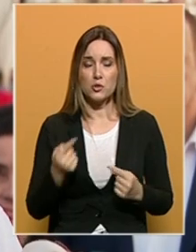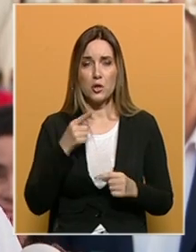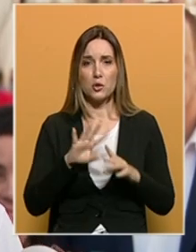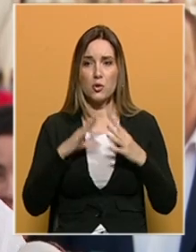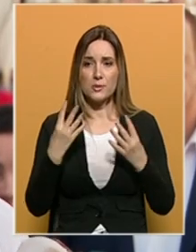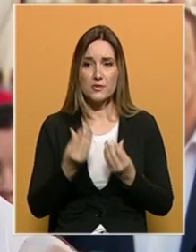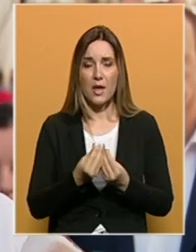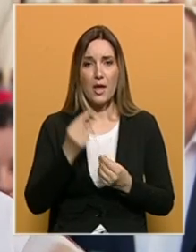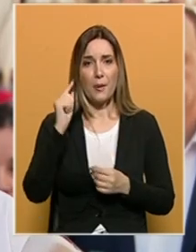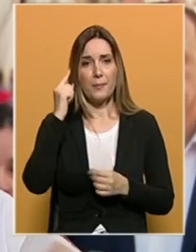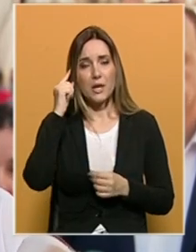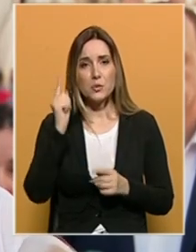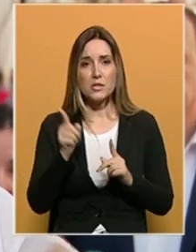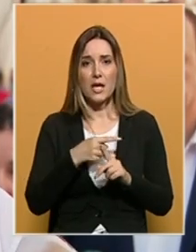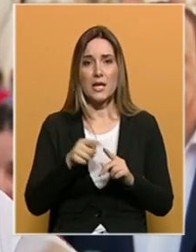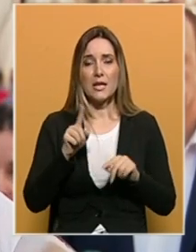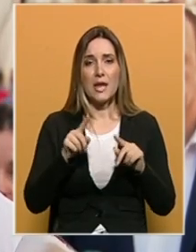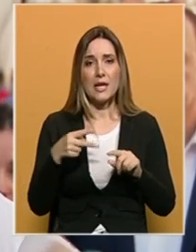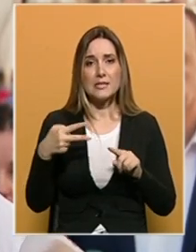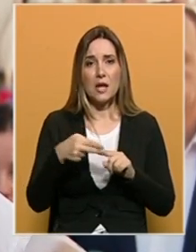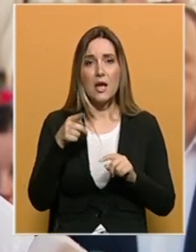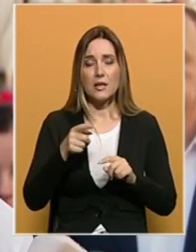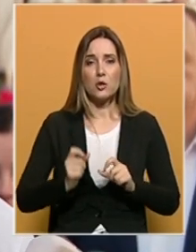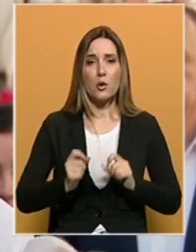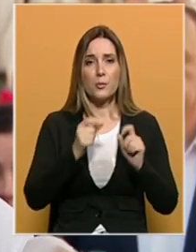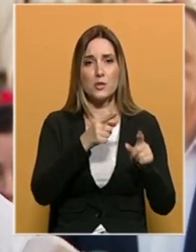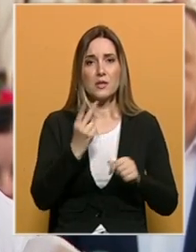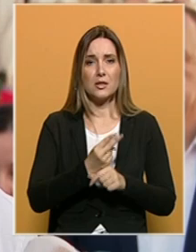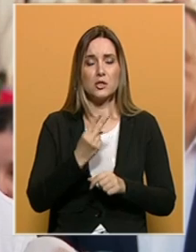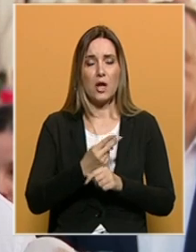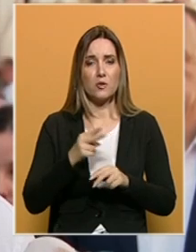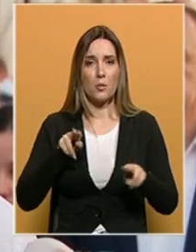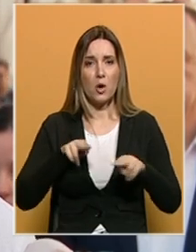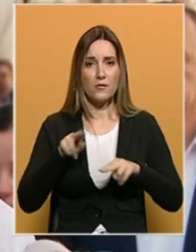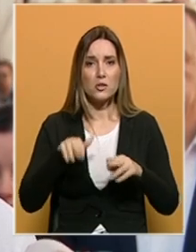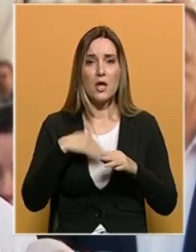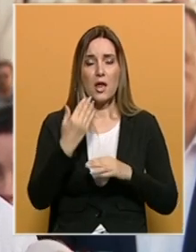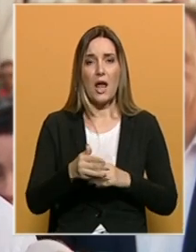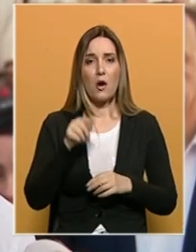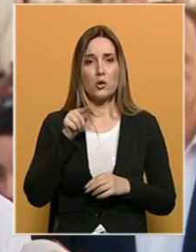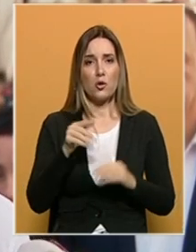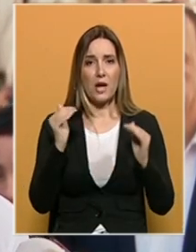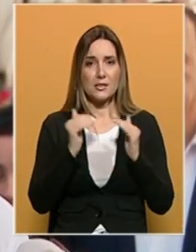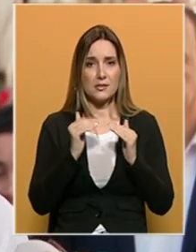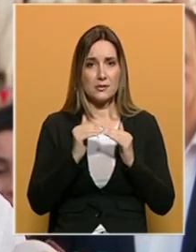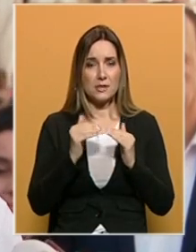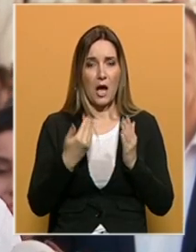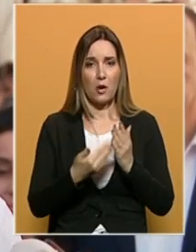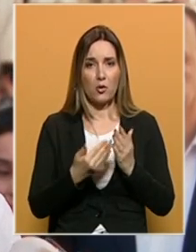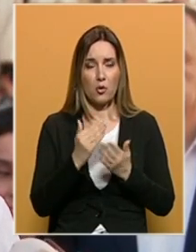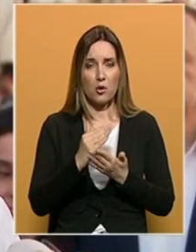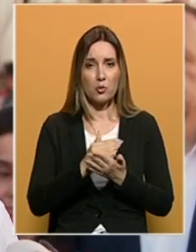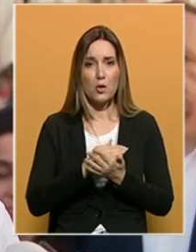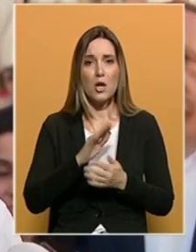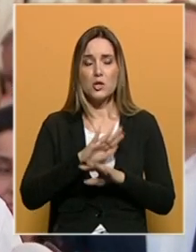pretpostavke ili postoje neke zapreke, da to proslijedi državnom odvjetništvu. Nakon to kad će sukladno zakonu državno odvjetništvo to